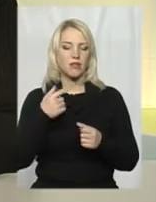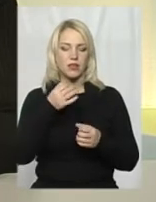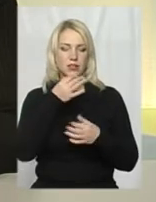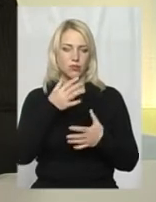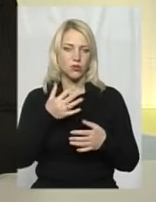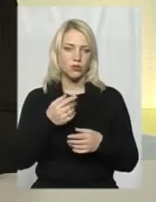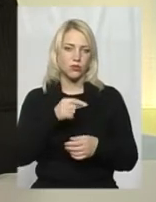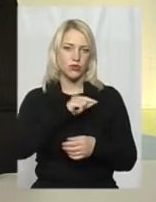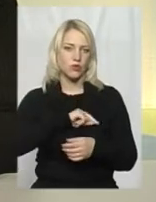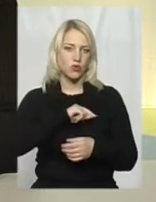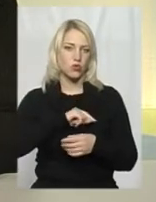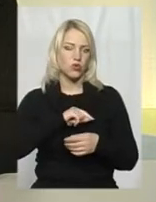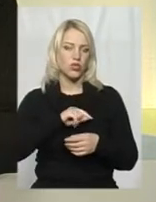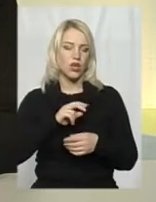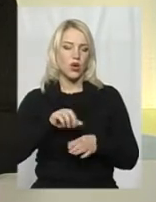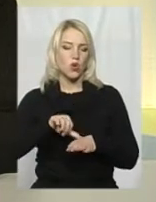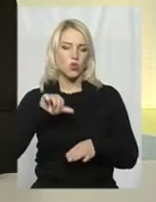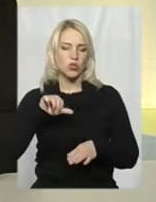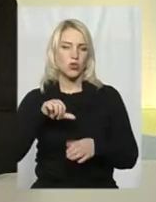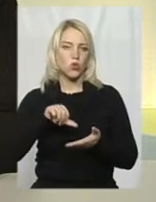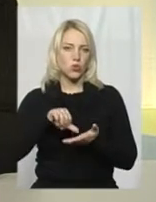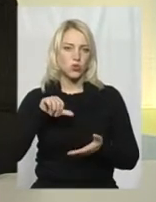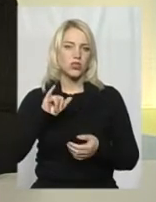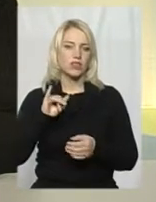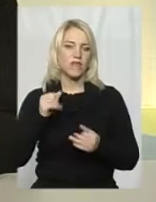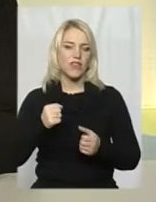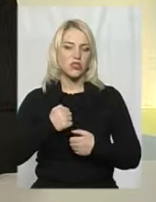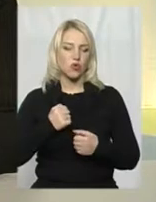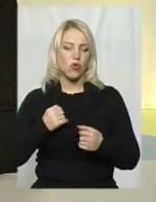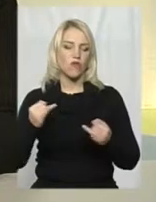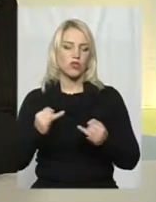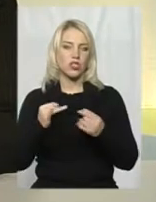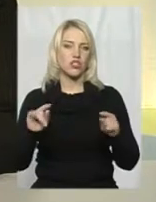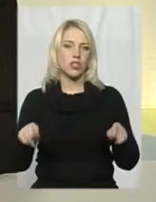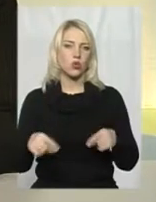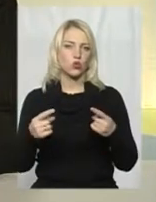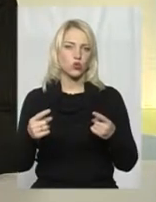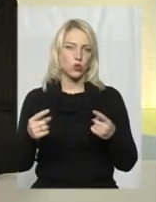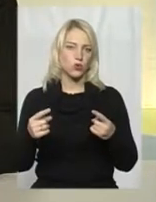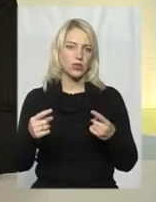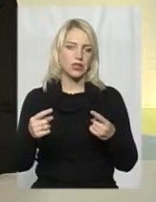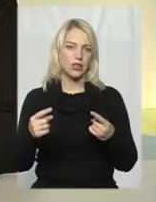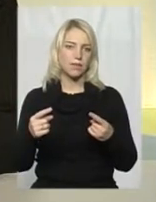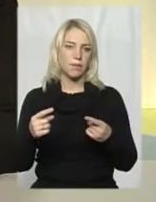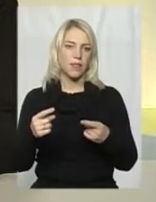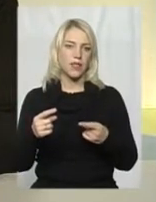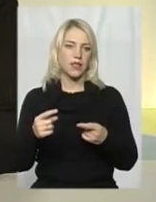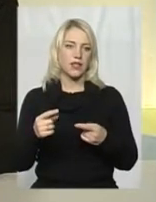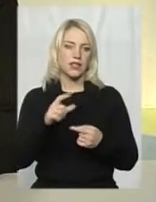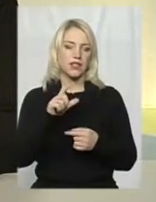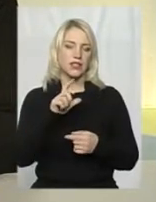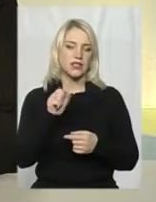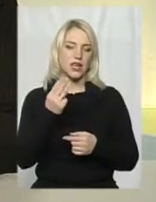душі участь у військово-історичної реконструкції в Зашкові